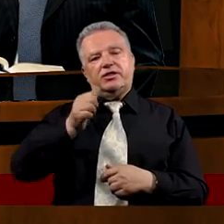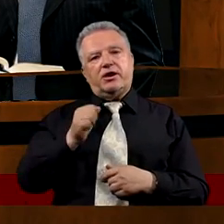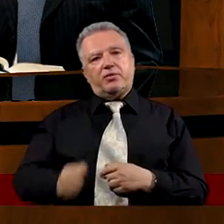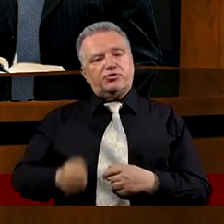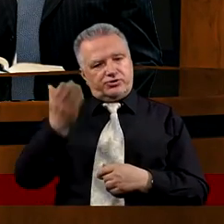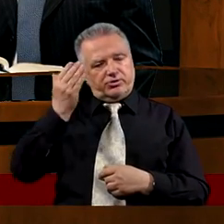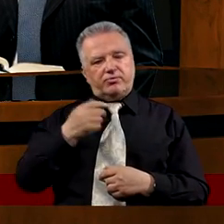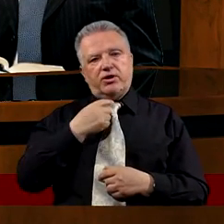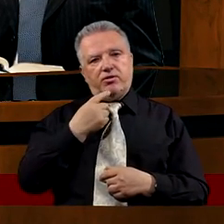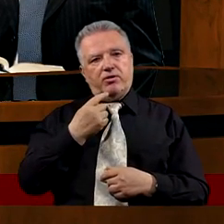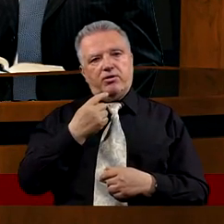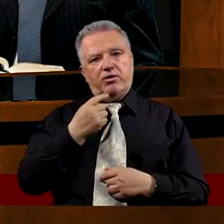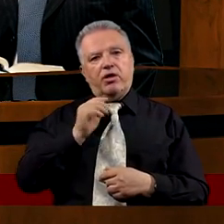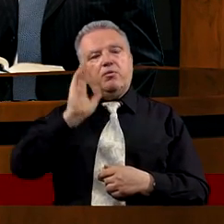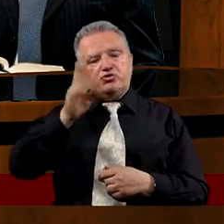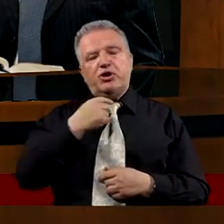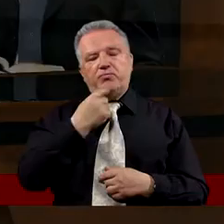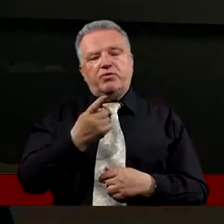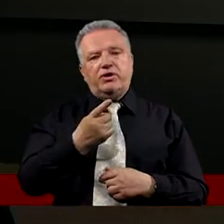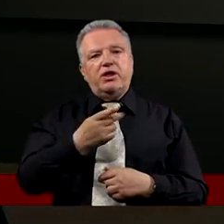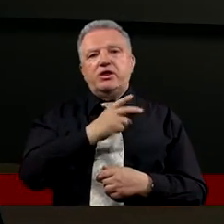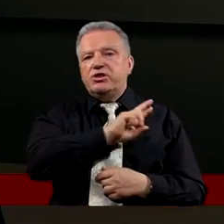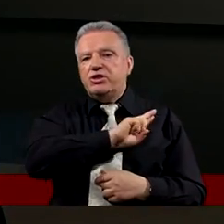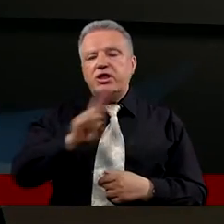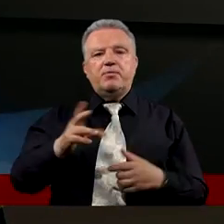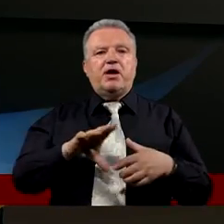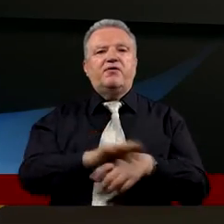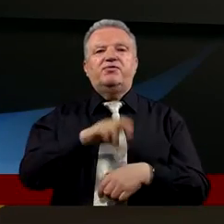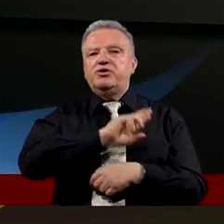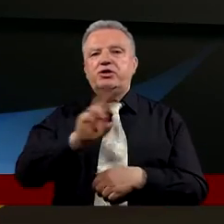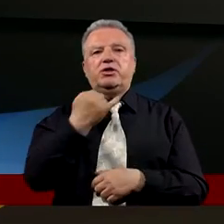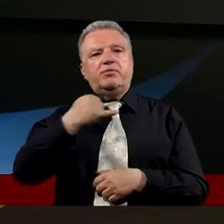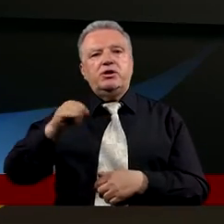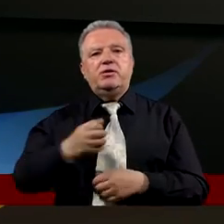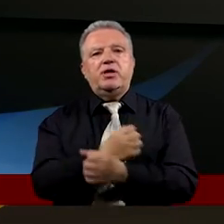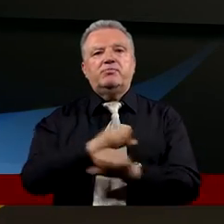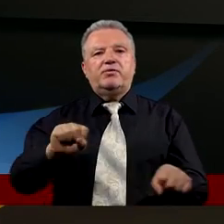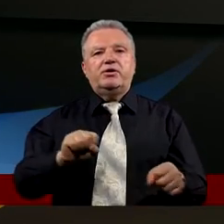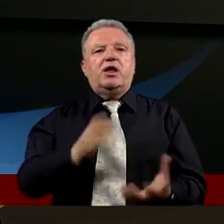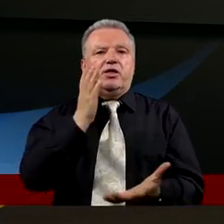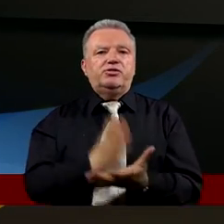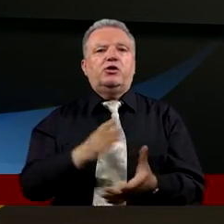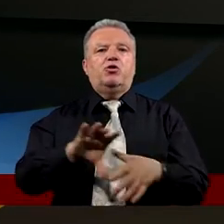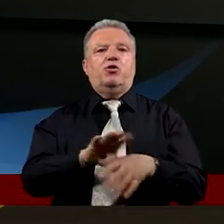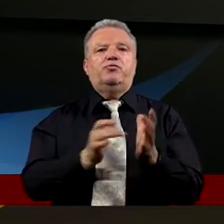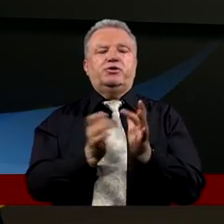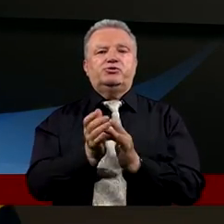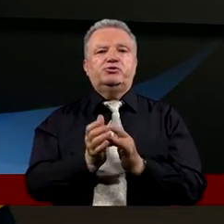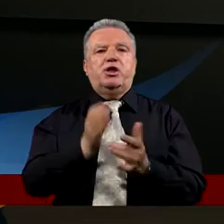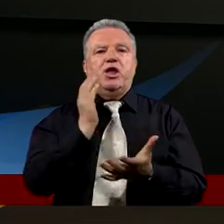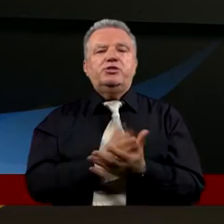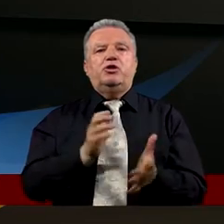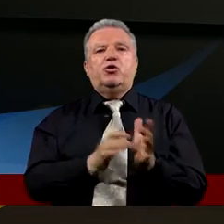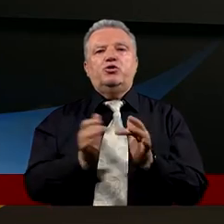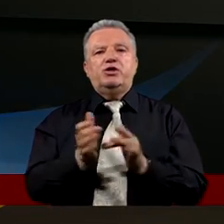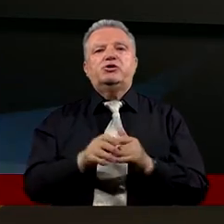apostołów powie, nie ma w nikim innym zbawienia poza Jezusem Chrystusem. Tylko